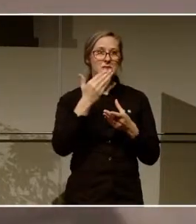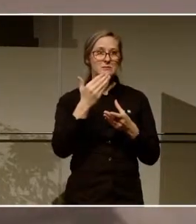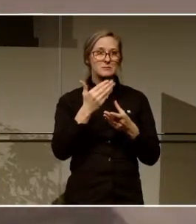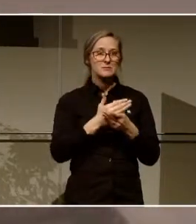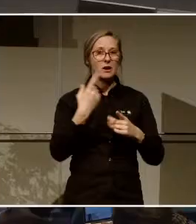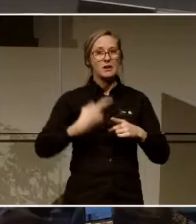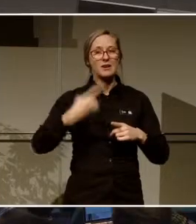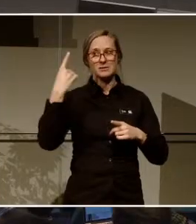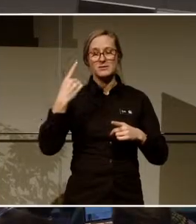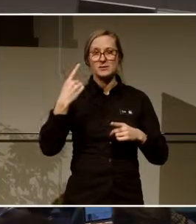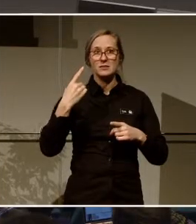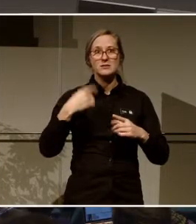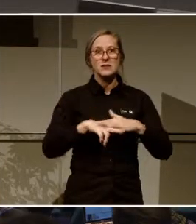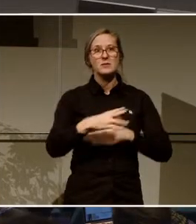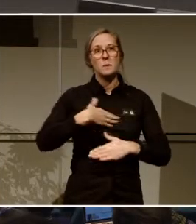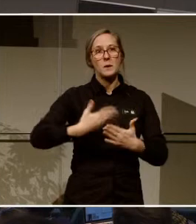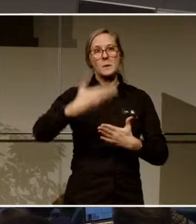digidelathelsingborg.se.